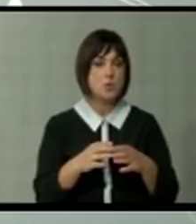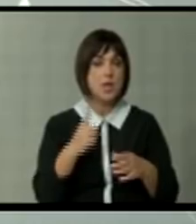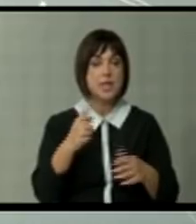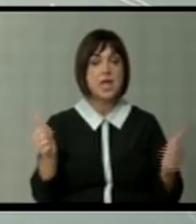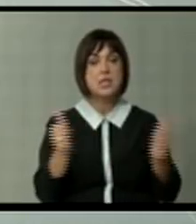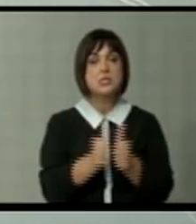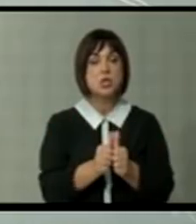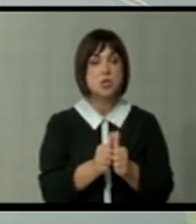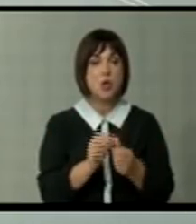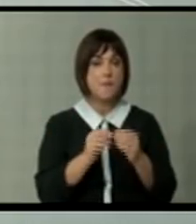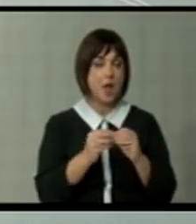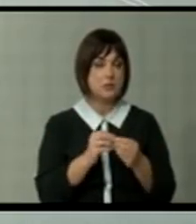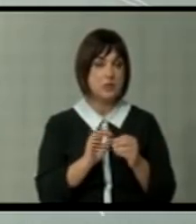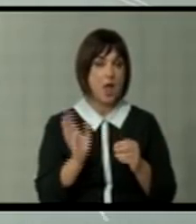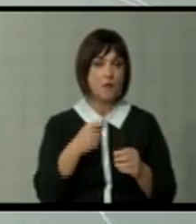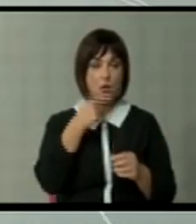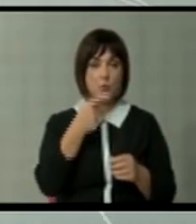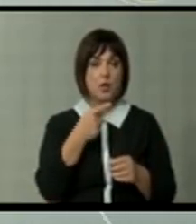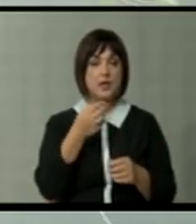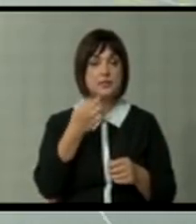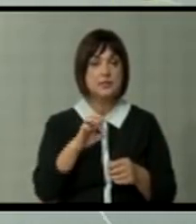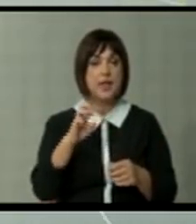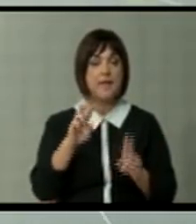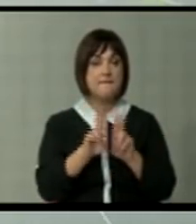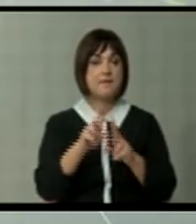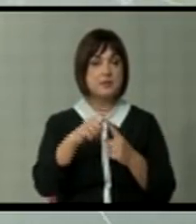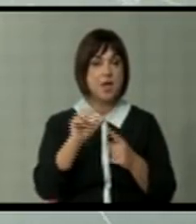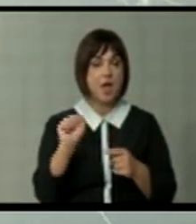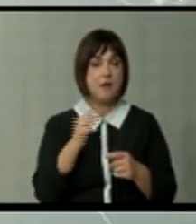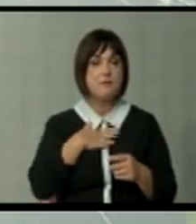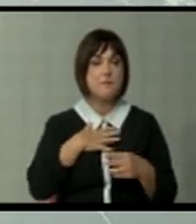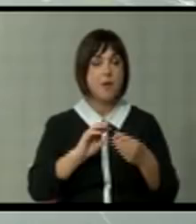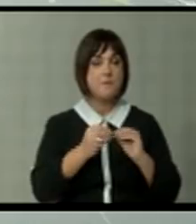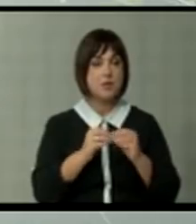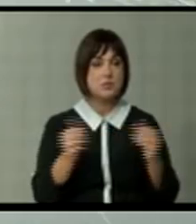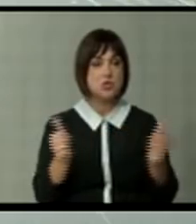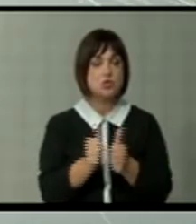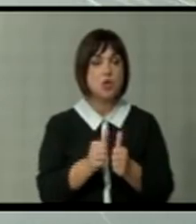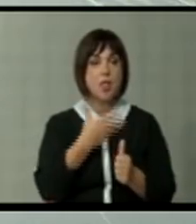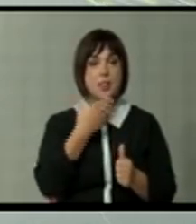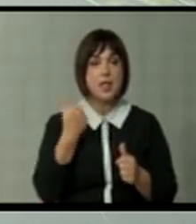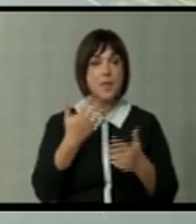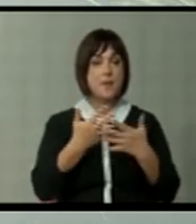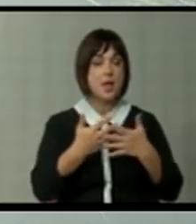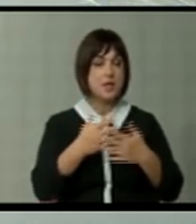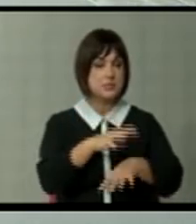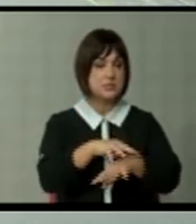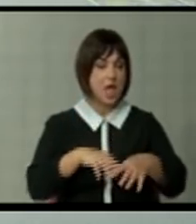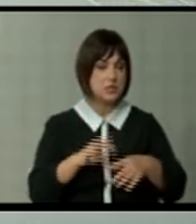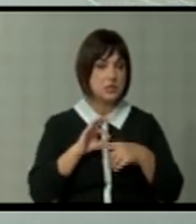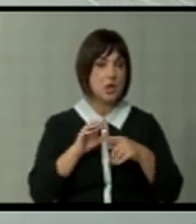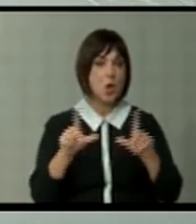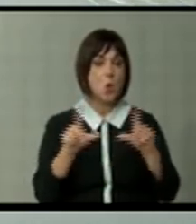заеднички пазар, иако сега во раме на цефта имаме заеднички пазар, но немаме Царинска унија,